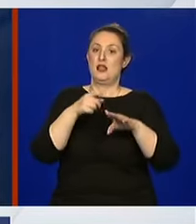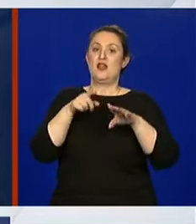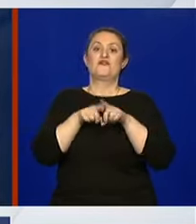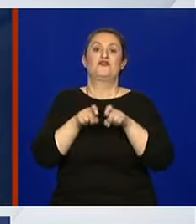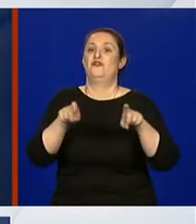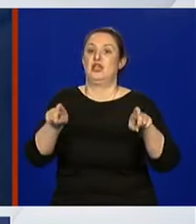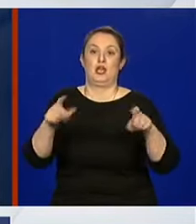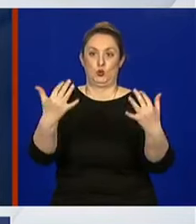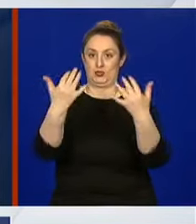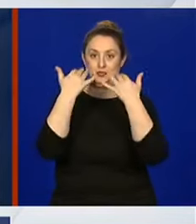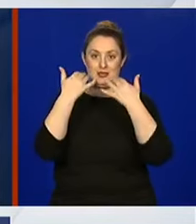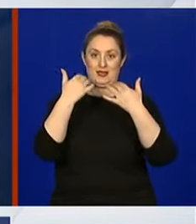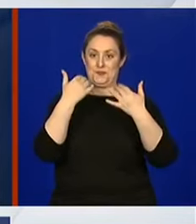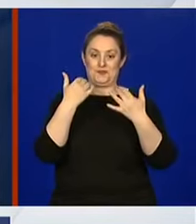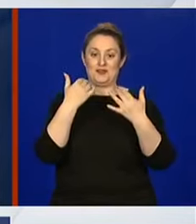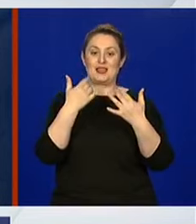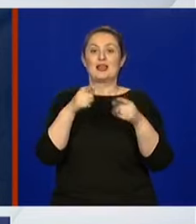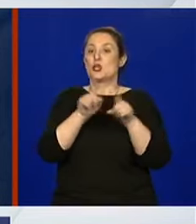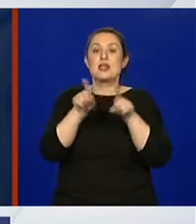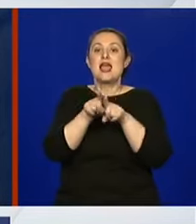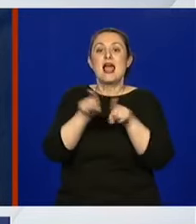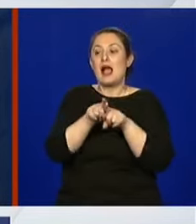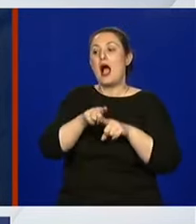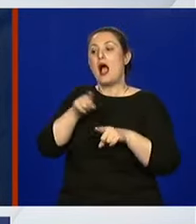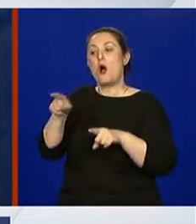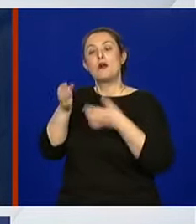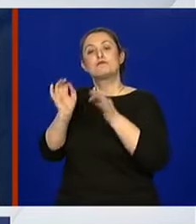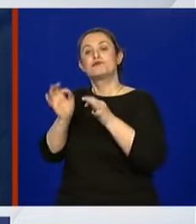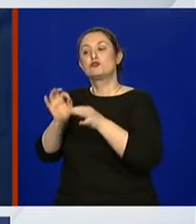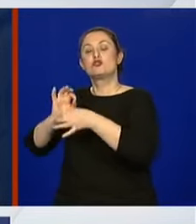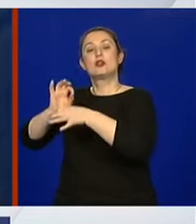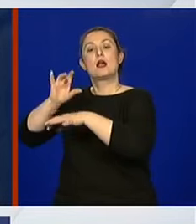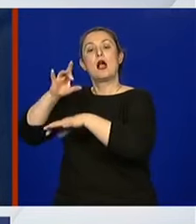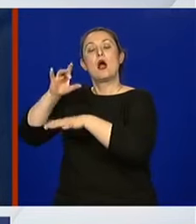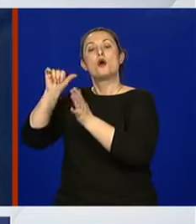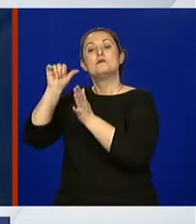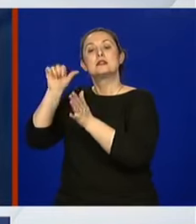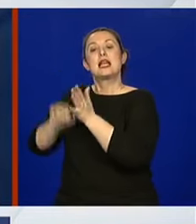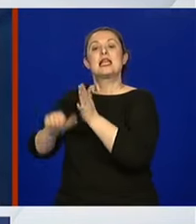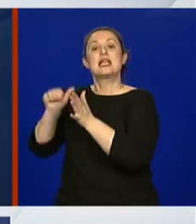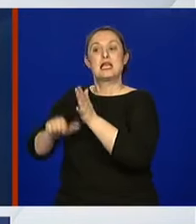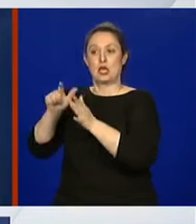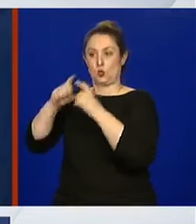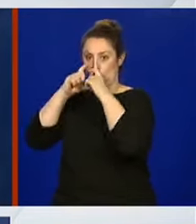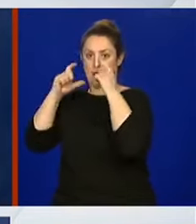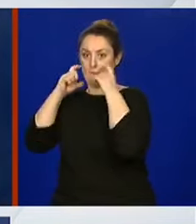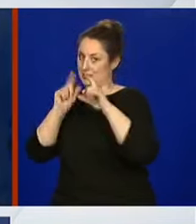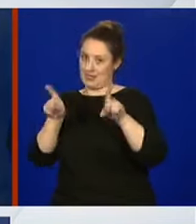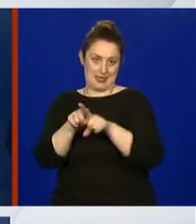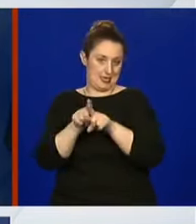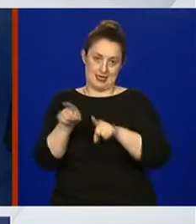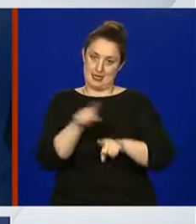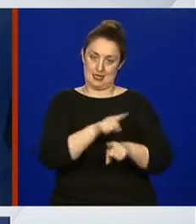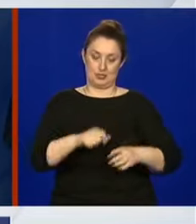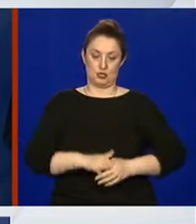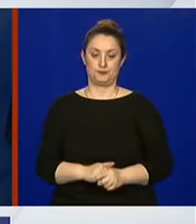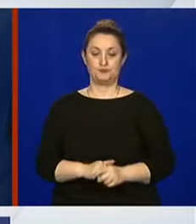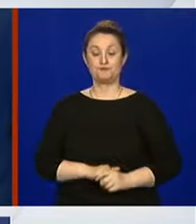tako sitne pore kao što to ima kiruška ili druge zaštitne maske. A drugi val,